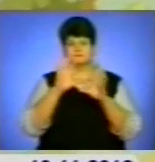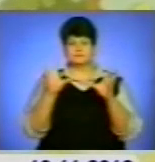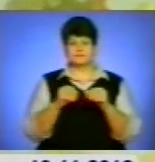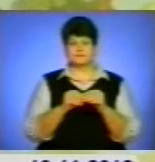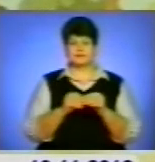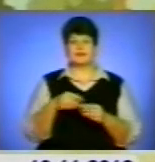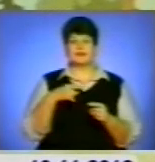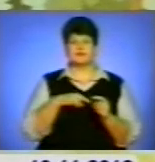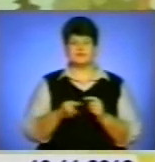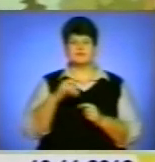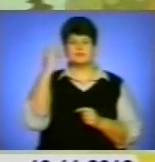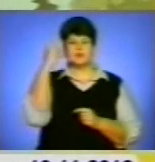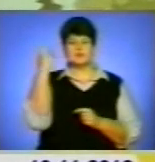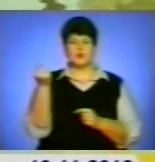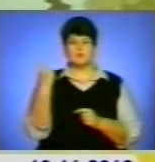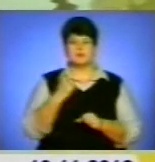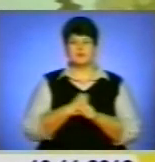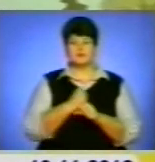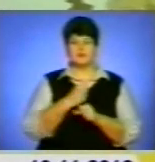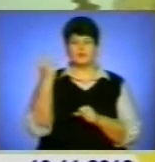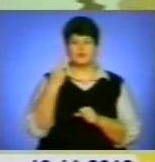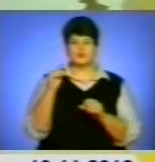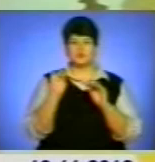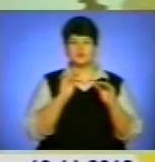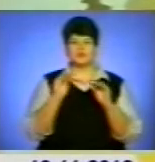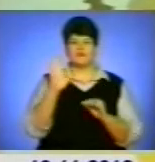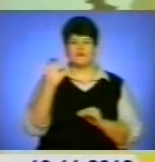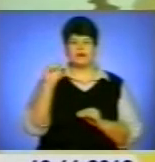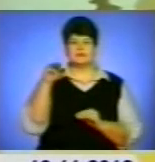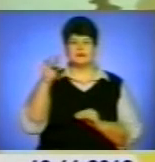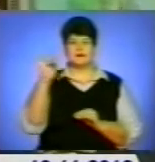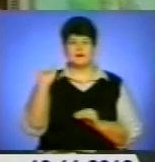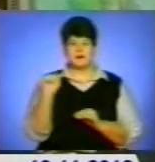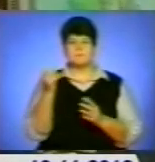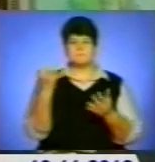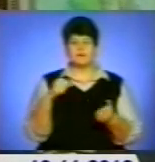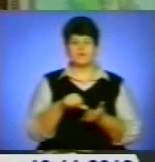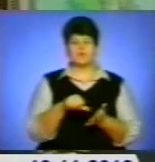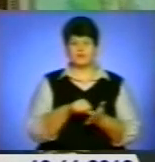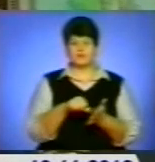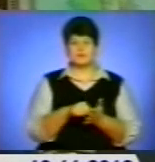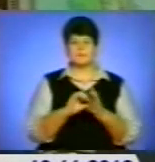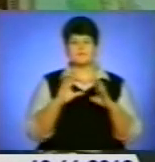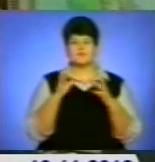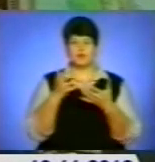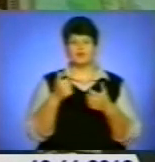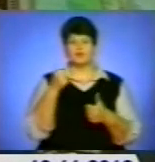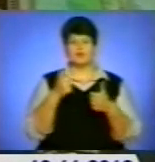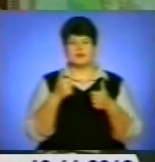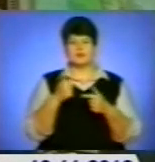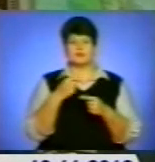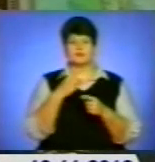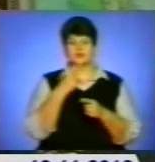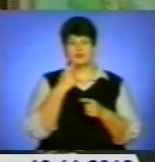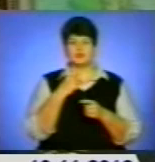Анатолій Заблуда на Хмельниччині, працював художником-конструктором на Ватрі, брав участь у першому міжнародному конкурсі плакатів Товариства Червоного